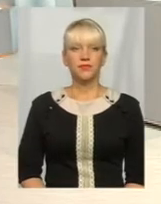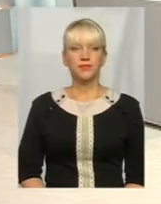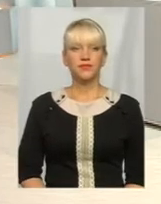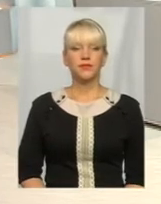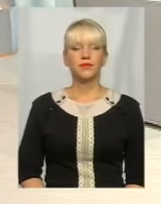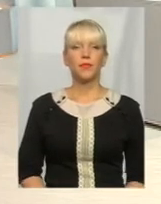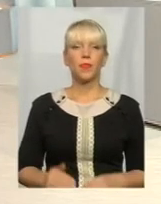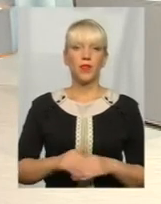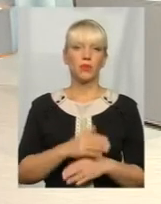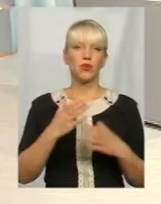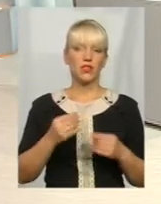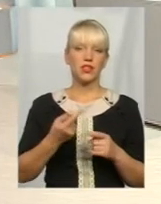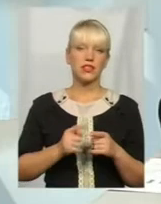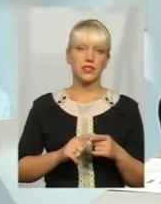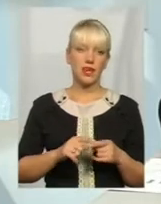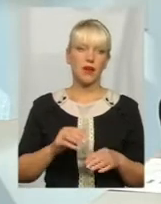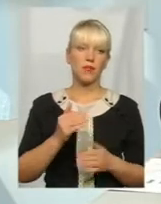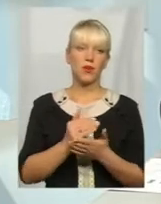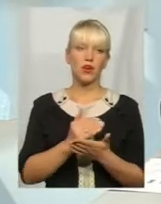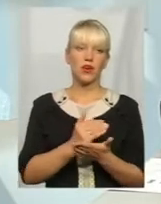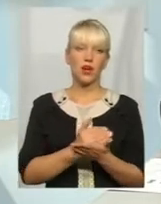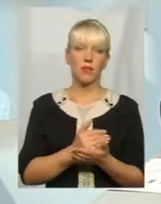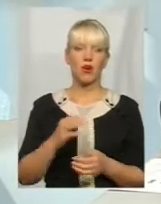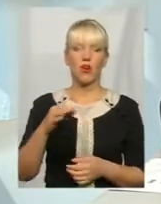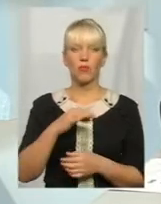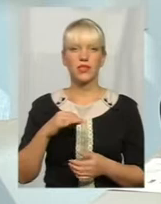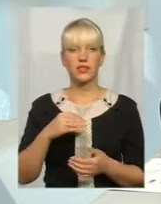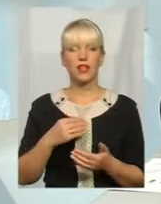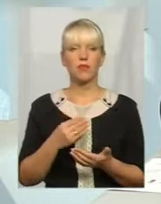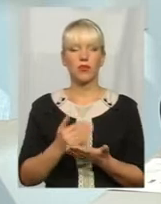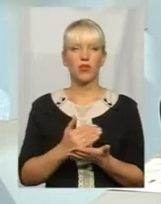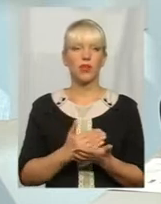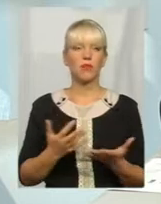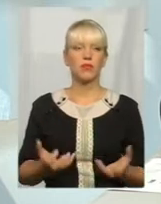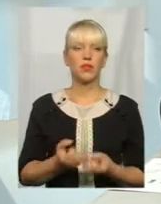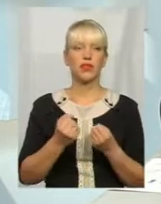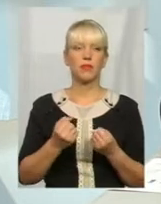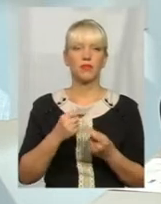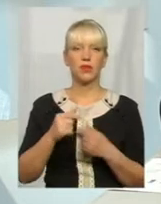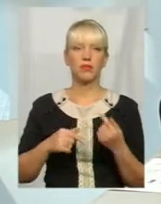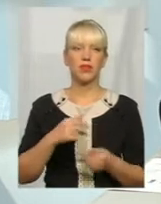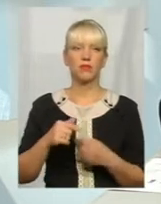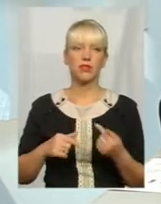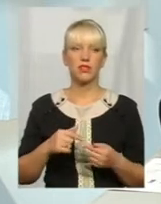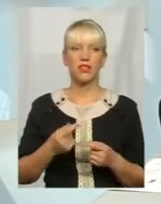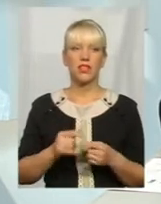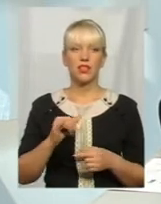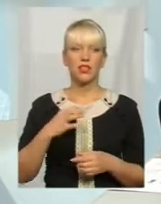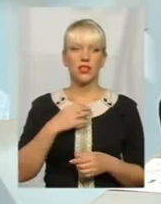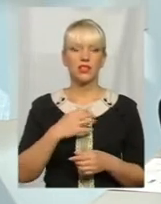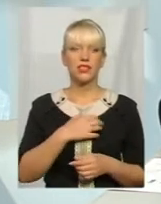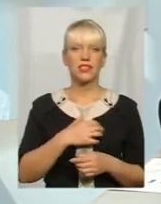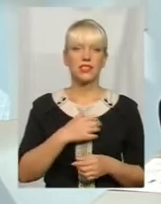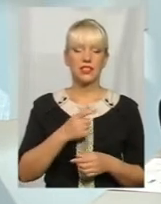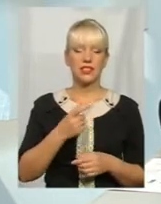Доброго дня. Це, взагалі, обласна програма підтримки підприємництва. Ну, і саме ролик,